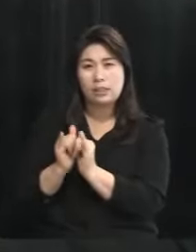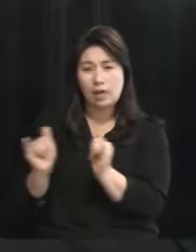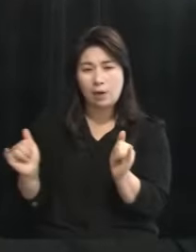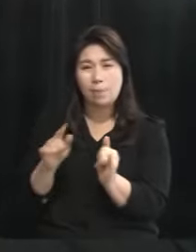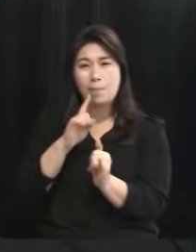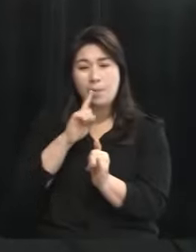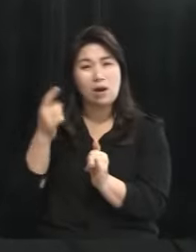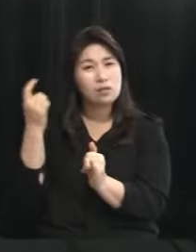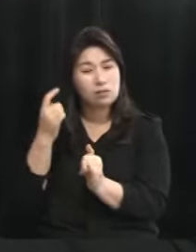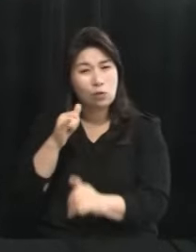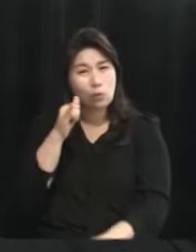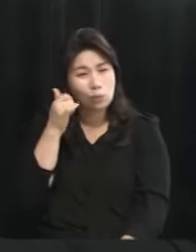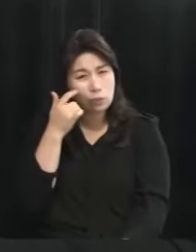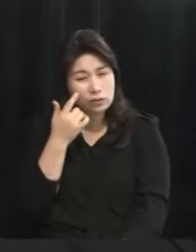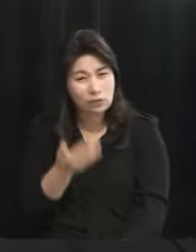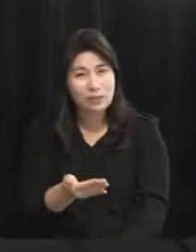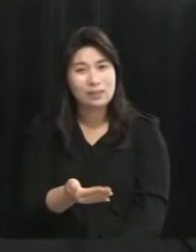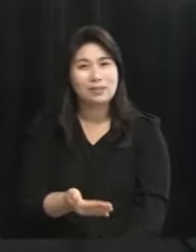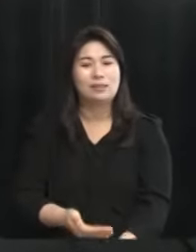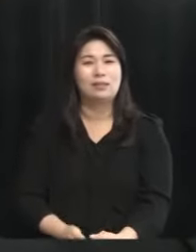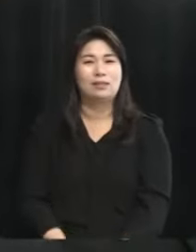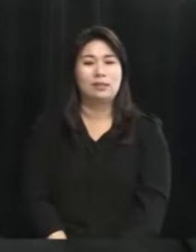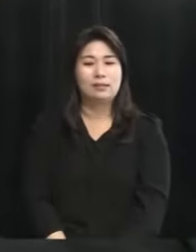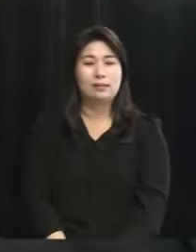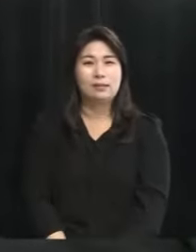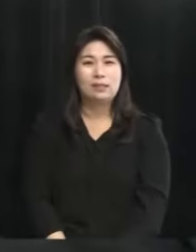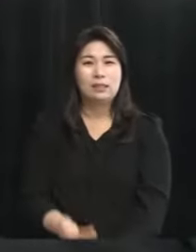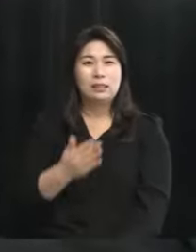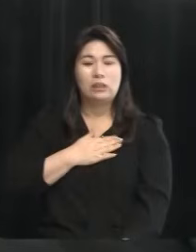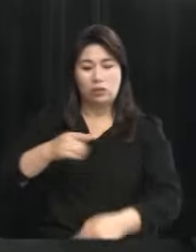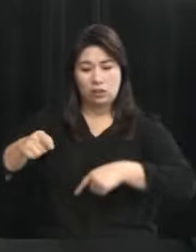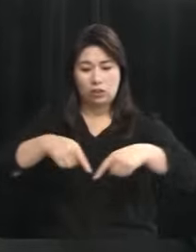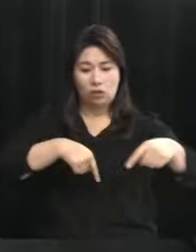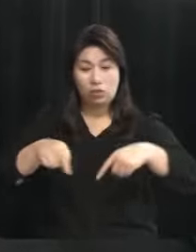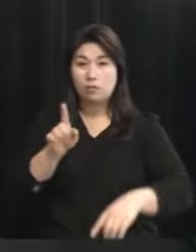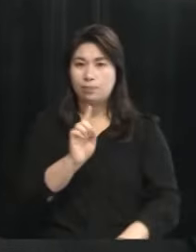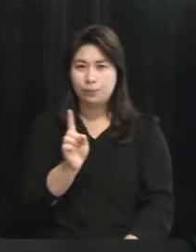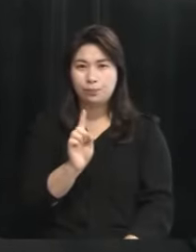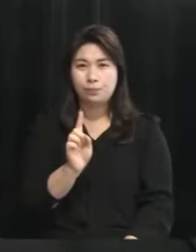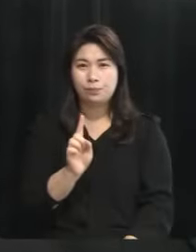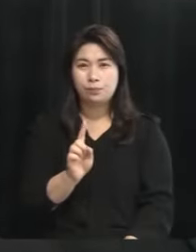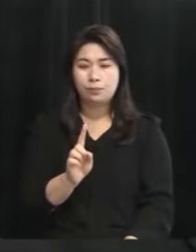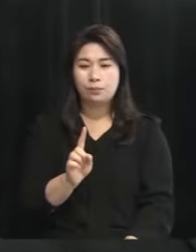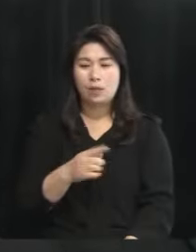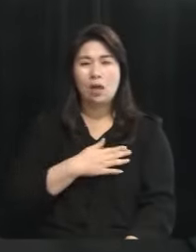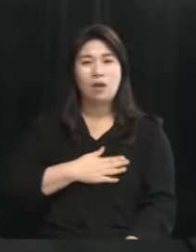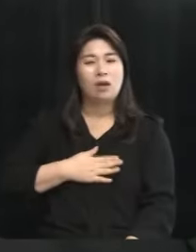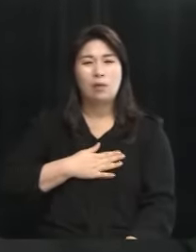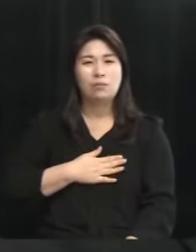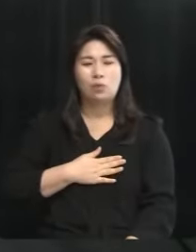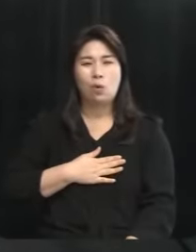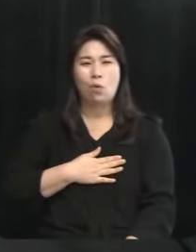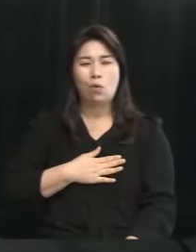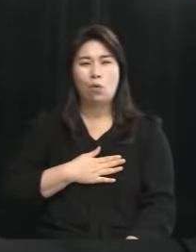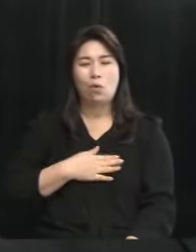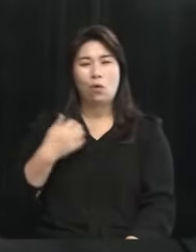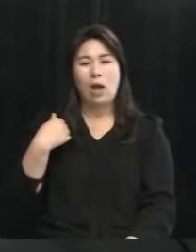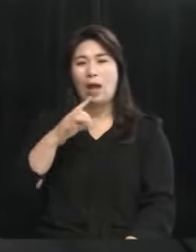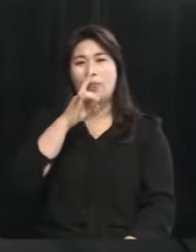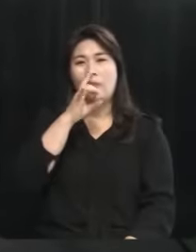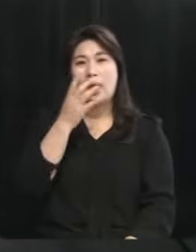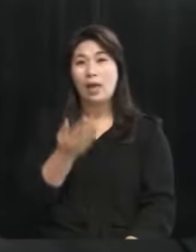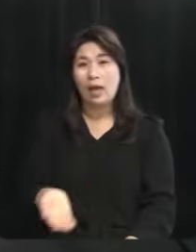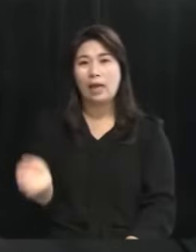들어보셨는지를 여쭙고 싶고요 저는 정치는 감성만으로 할 수 없다고 생각합니다 하지만